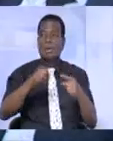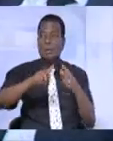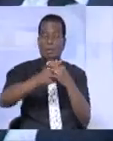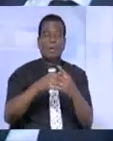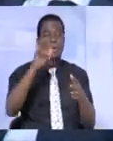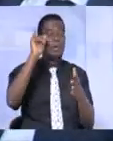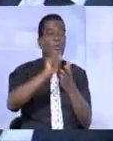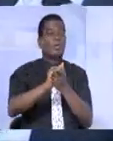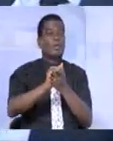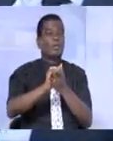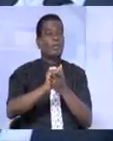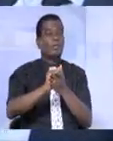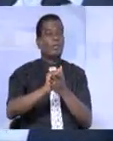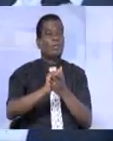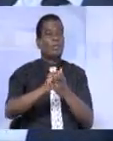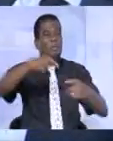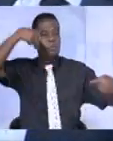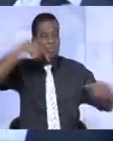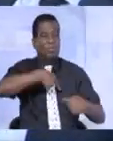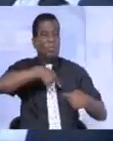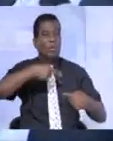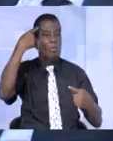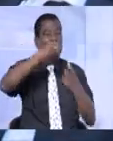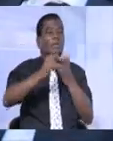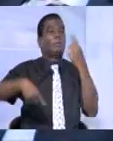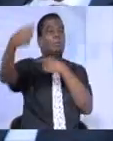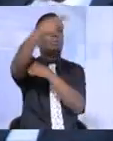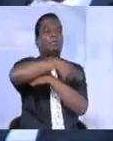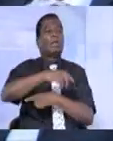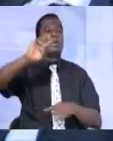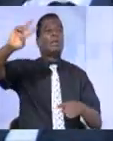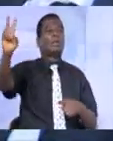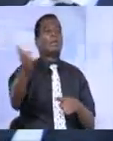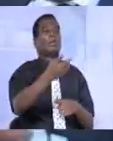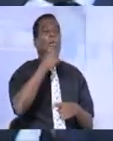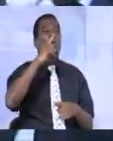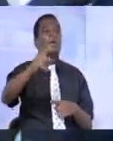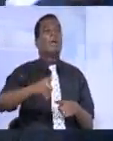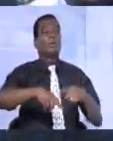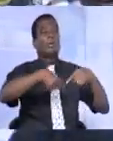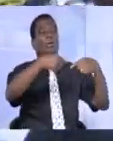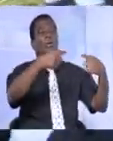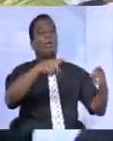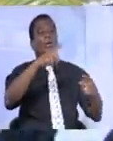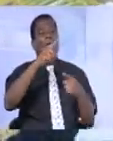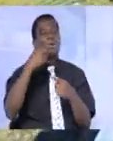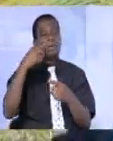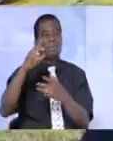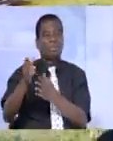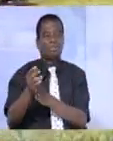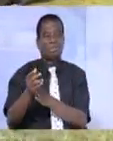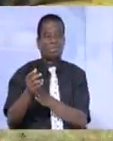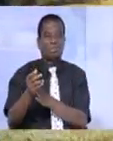cette sorte de thérapie de choc. Pour cette journée, elle est la deuxième à être passée à l'étoile du sud.